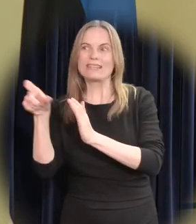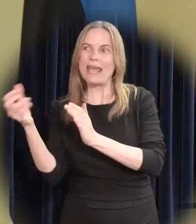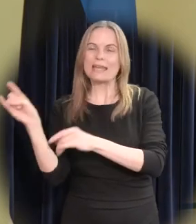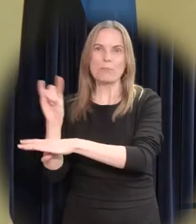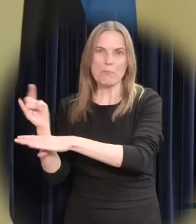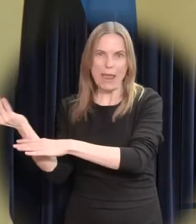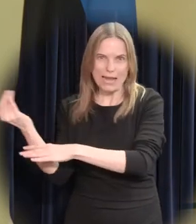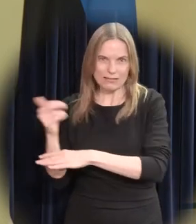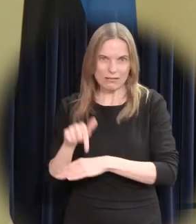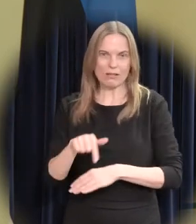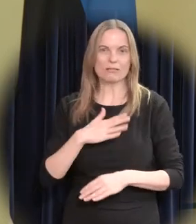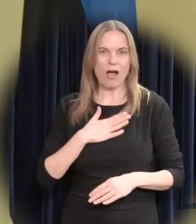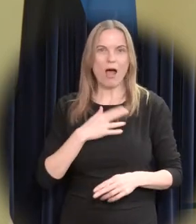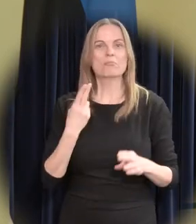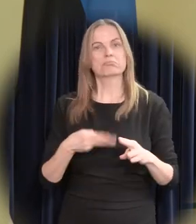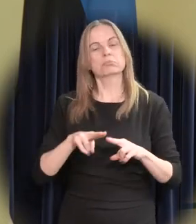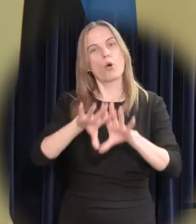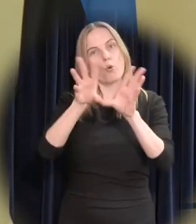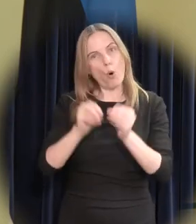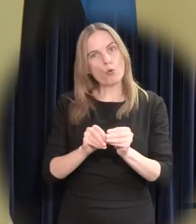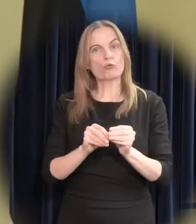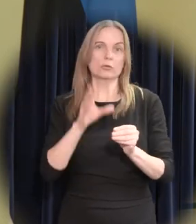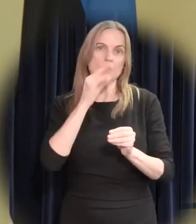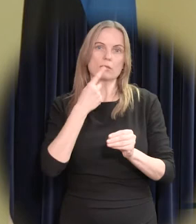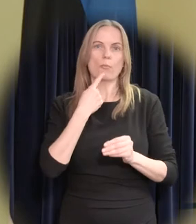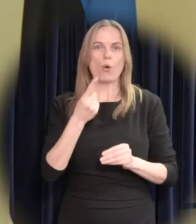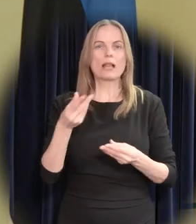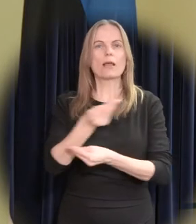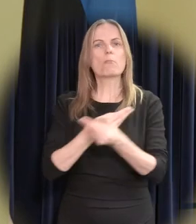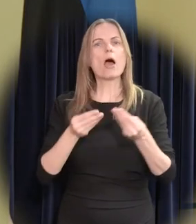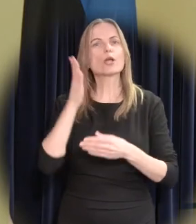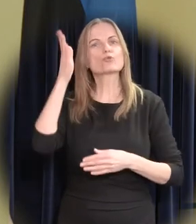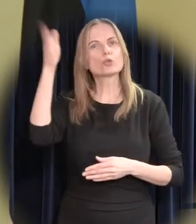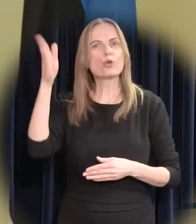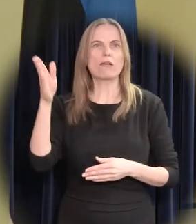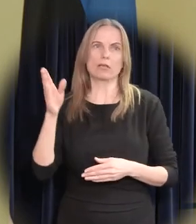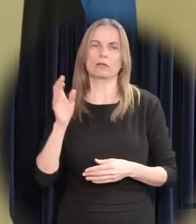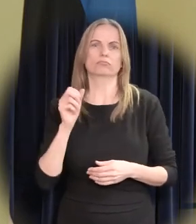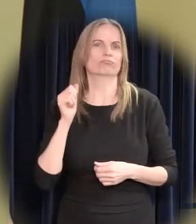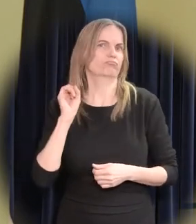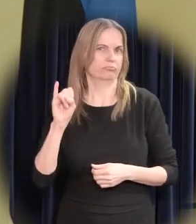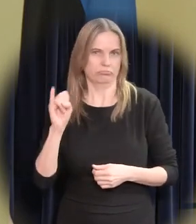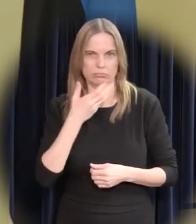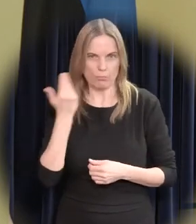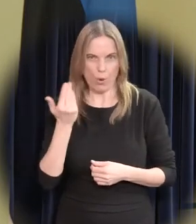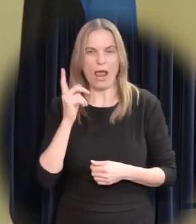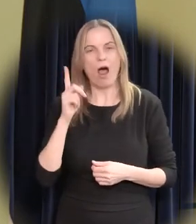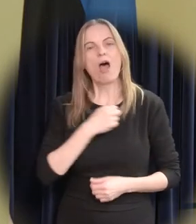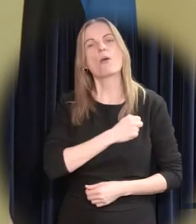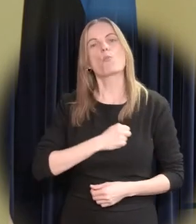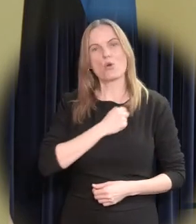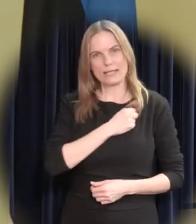just kui polegi põhjust meie majandustulevikku tumedates toonides näha. Muretsemiseks on siiski alust.